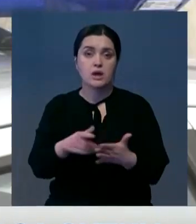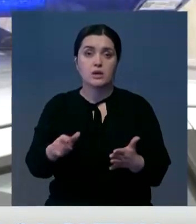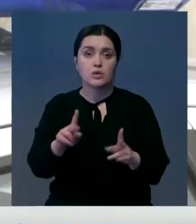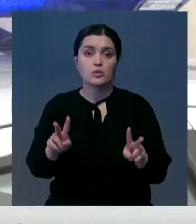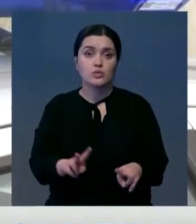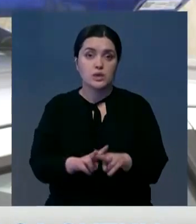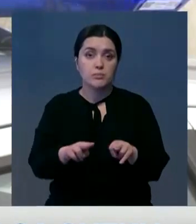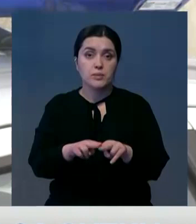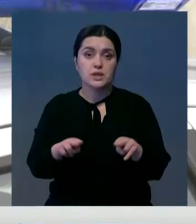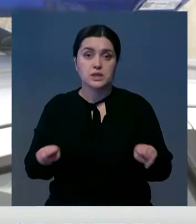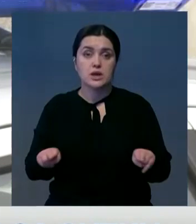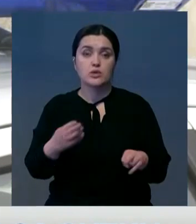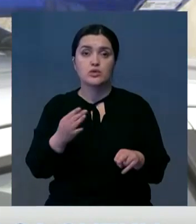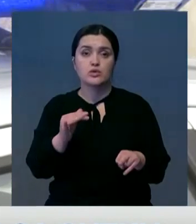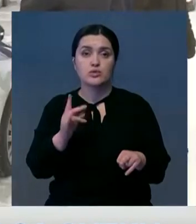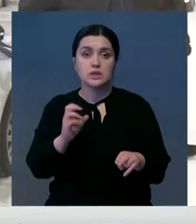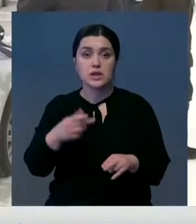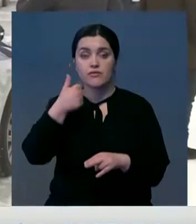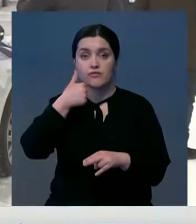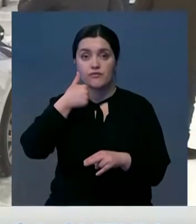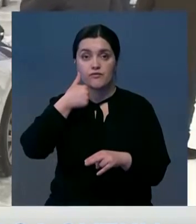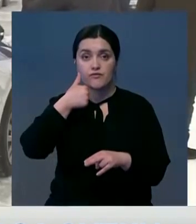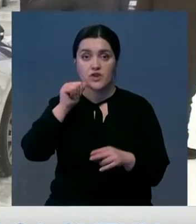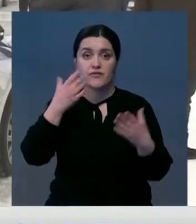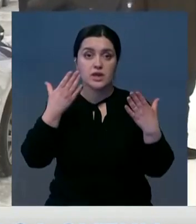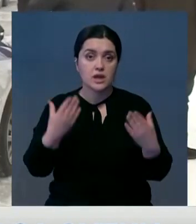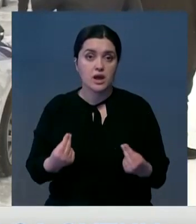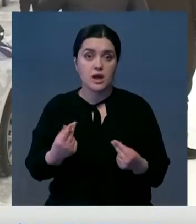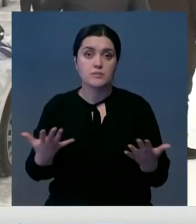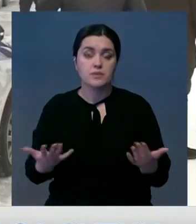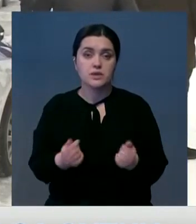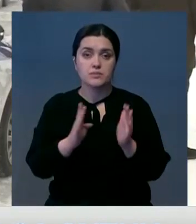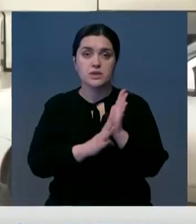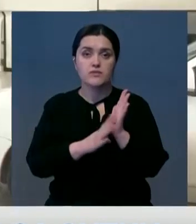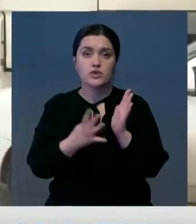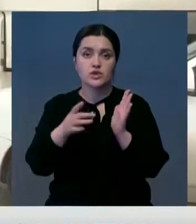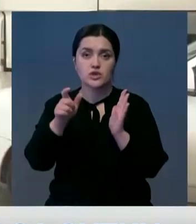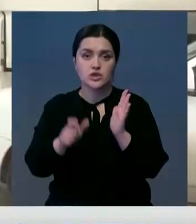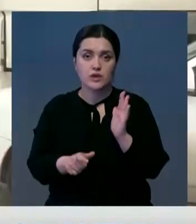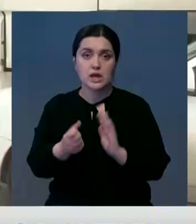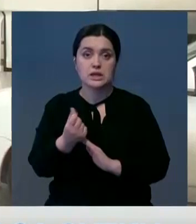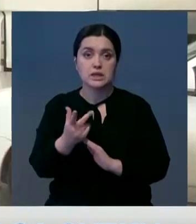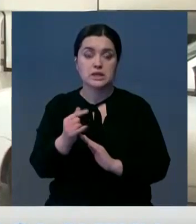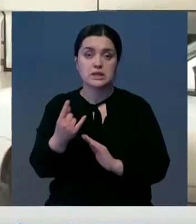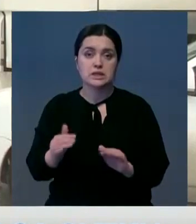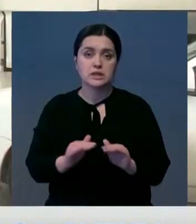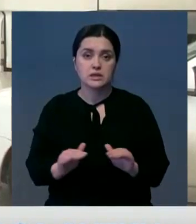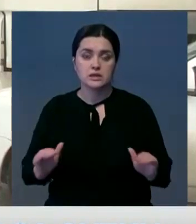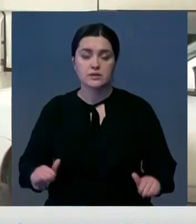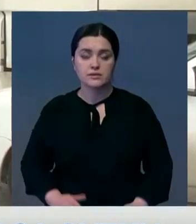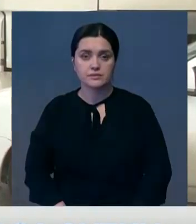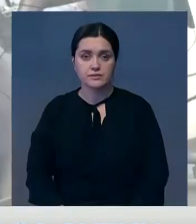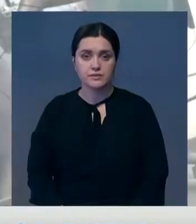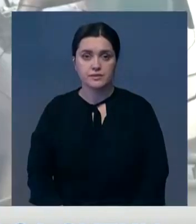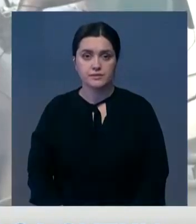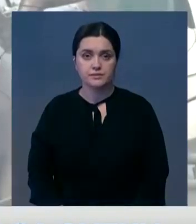трассе Нур-Султан-Петропавловск в районе Щучинска. Со вчерашнего дня стражи порядка спасли 94 человека, 13 из них дети.